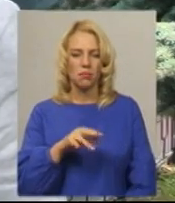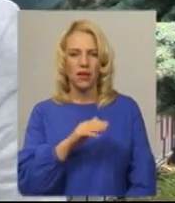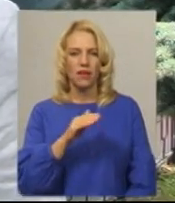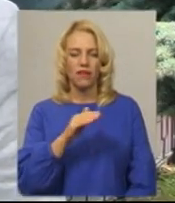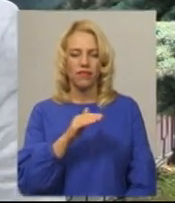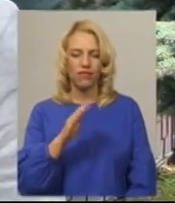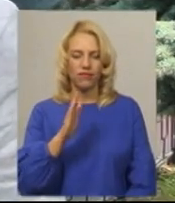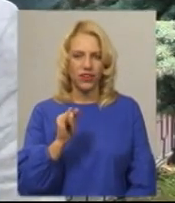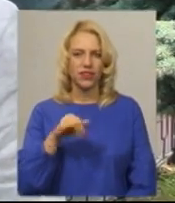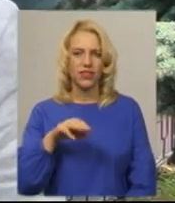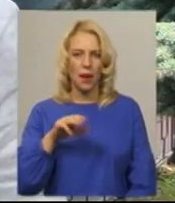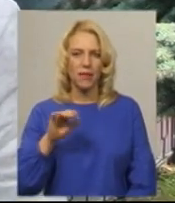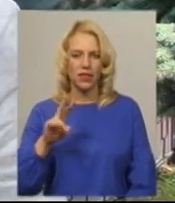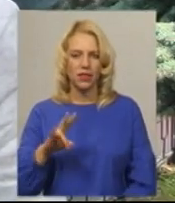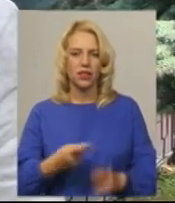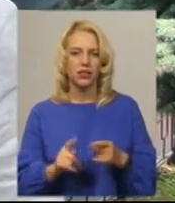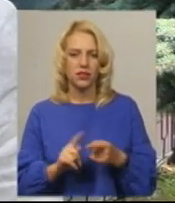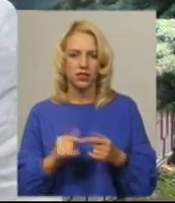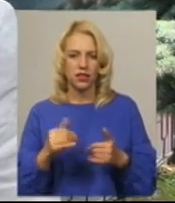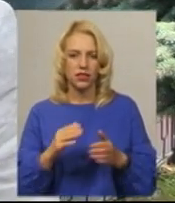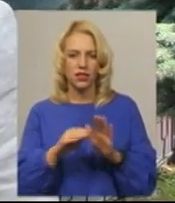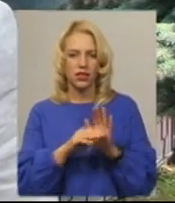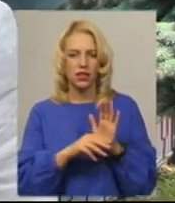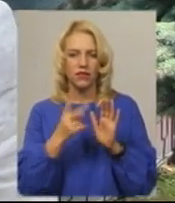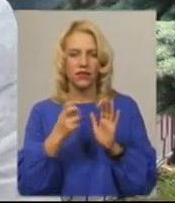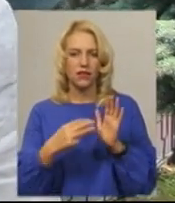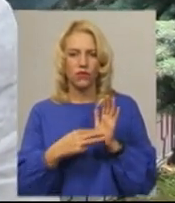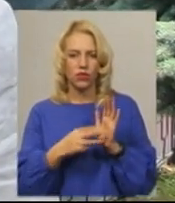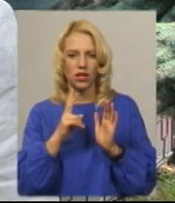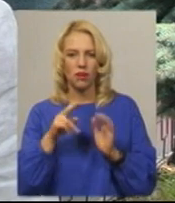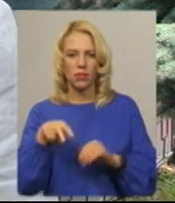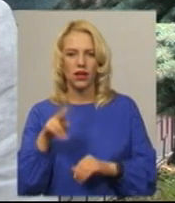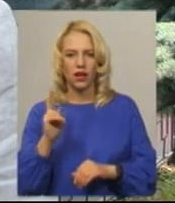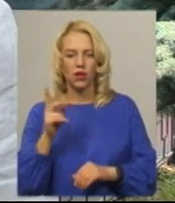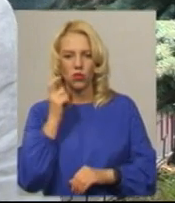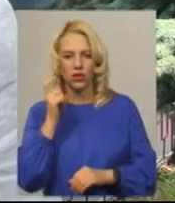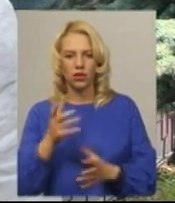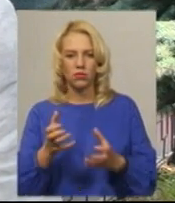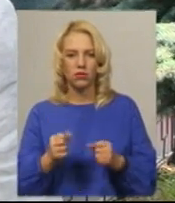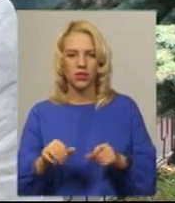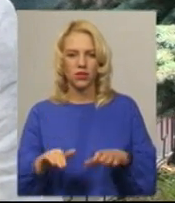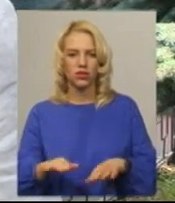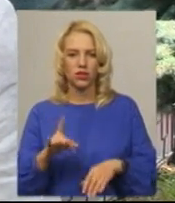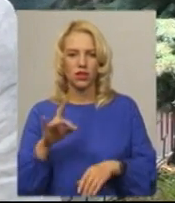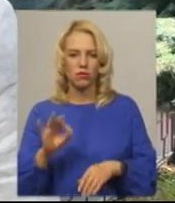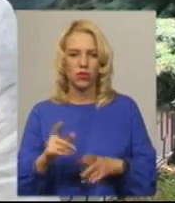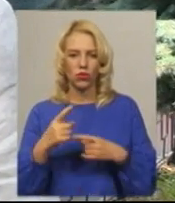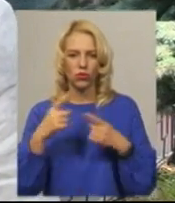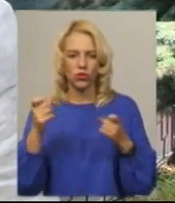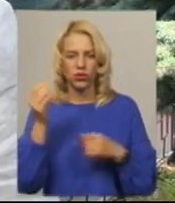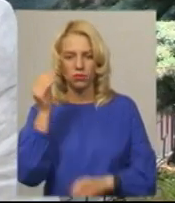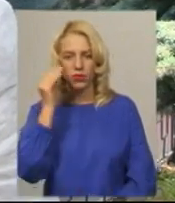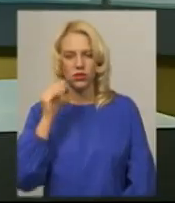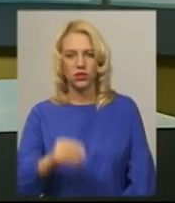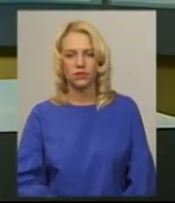сьогоднішній час група осіб затримана в порядку статті 208 КПК України. Приймається рішення про оголошення підозри.